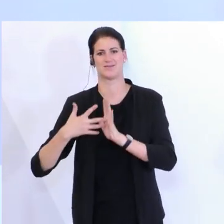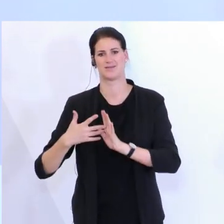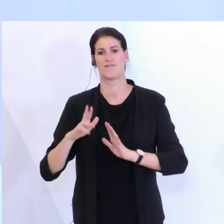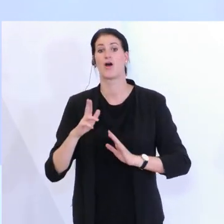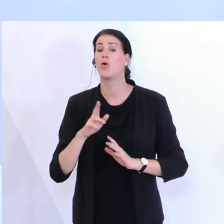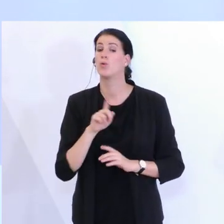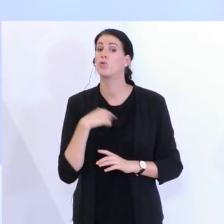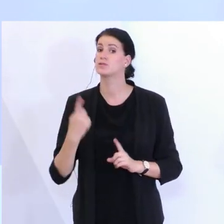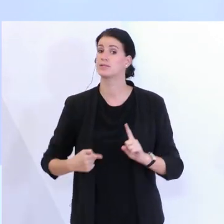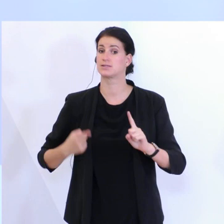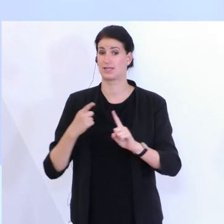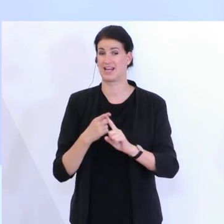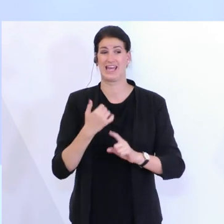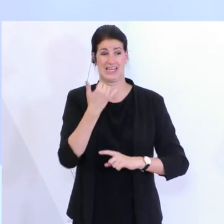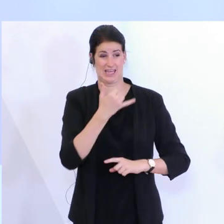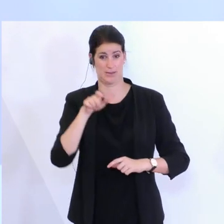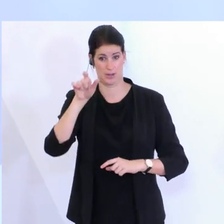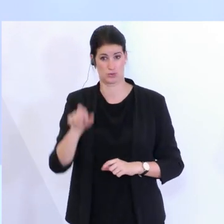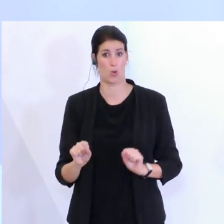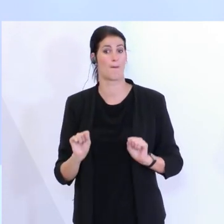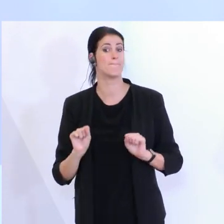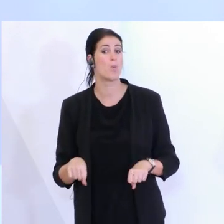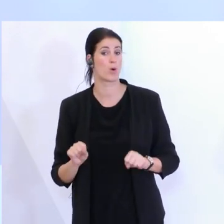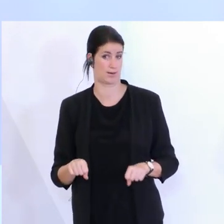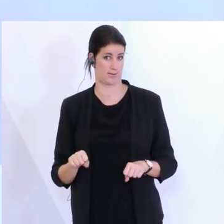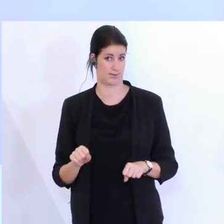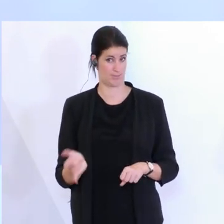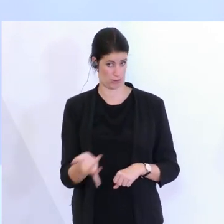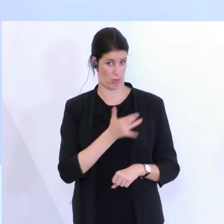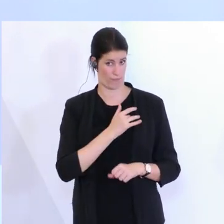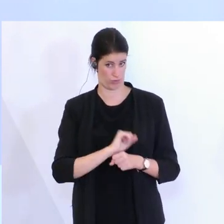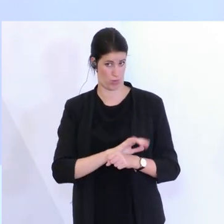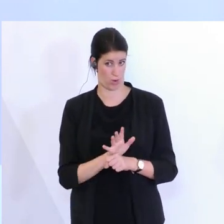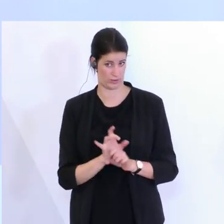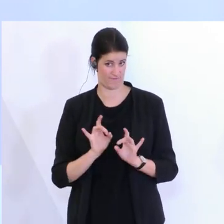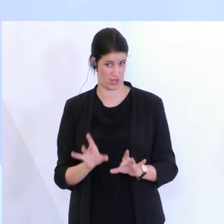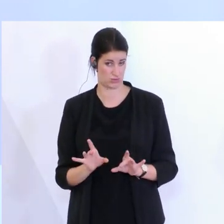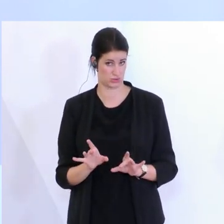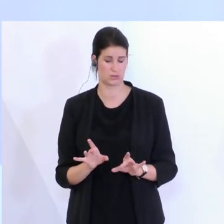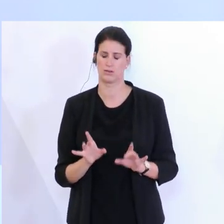es, jeden potenziellen Infektionscluster und jede potenzielle